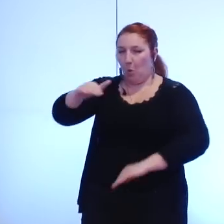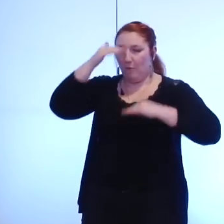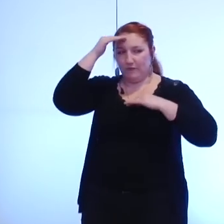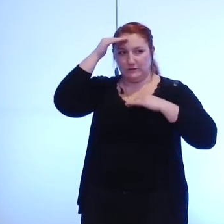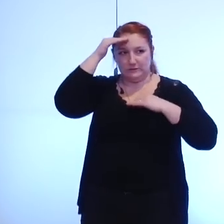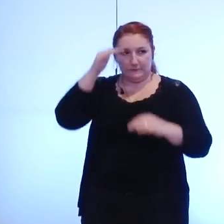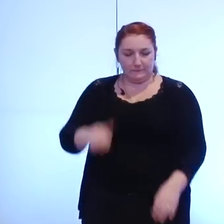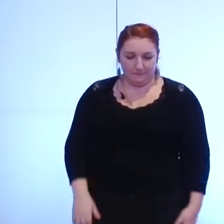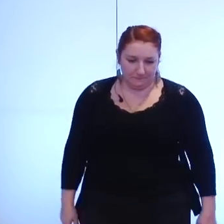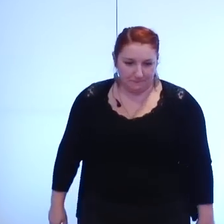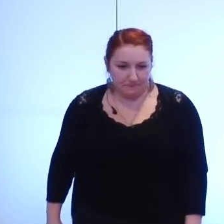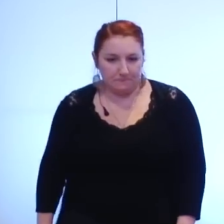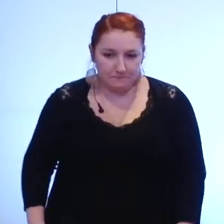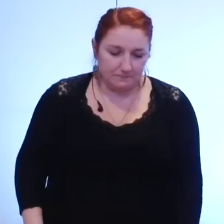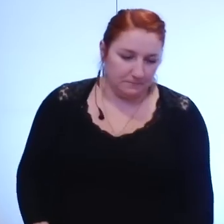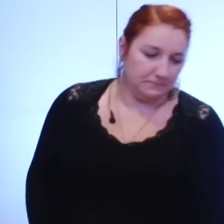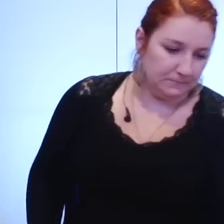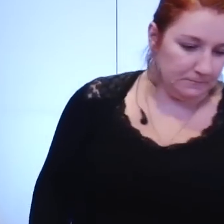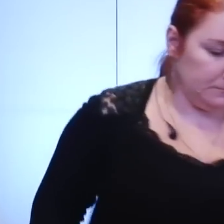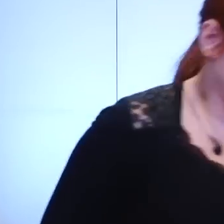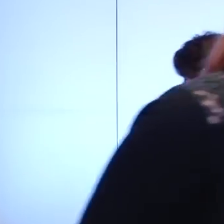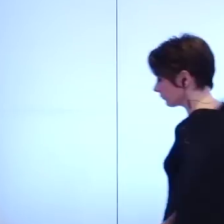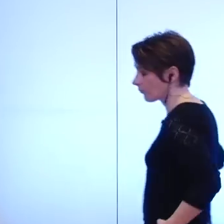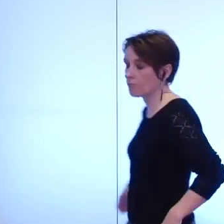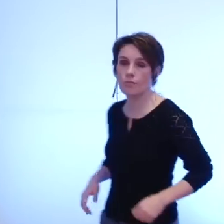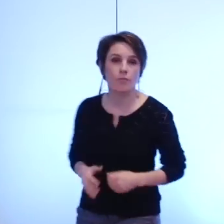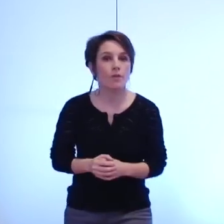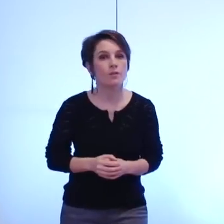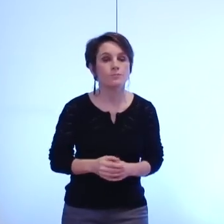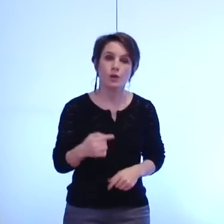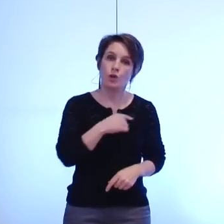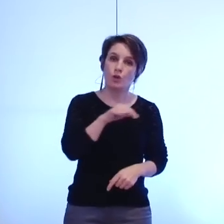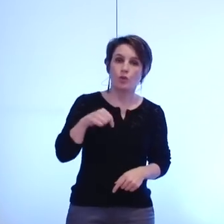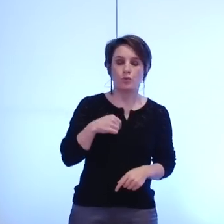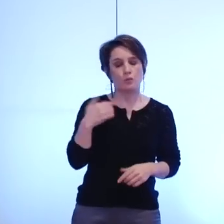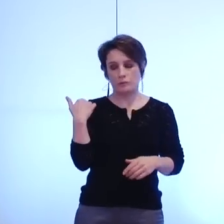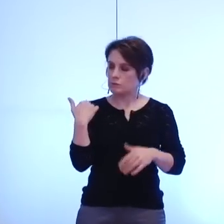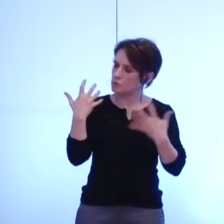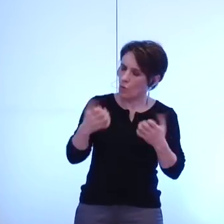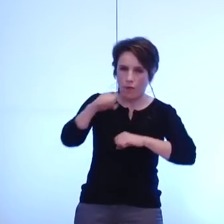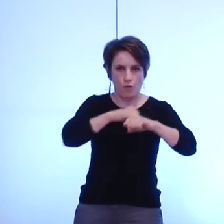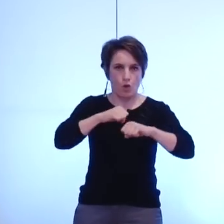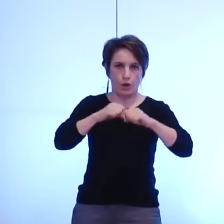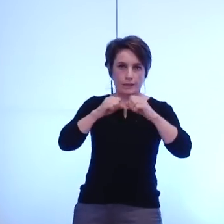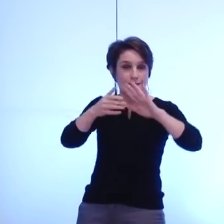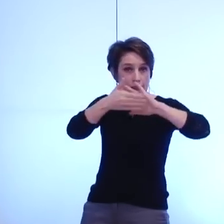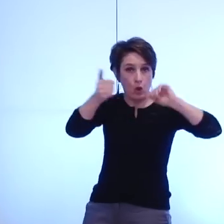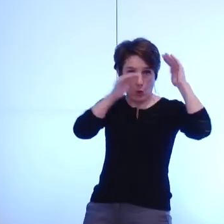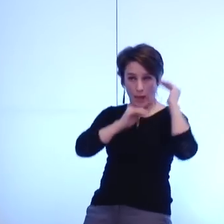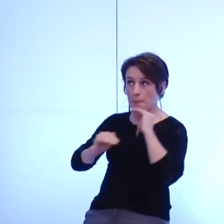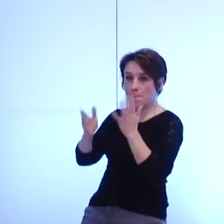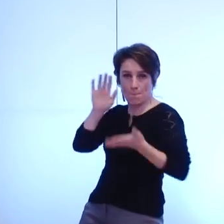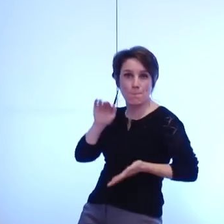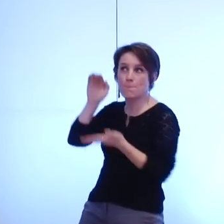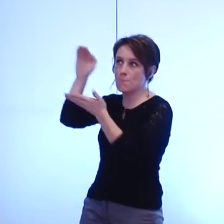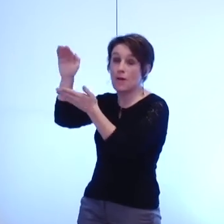enfin et c'est un choix partagé nous avons souhaité que cette transition soit douce vous l'avez dit qu'au transfert cohérent et